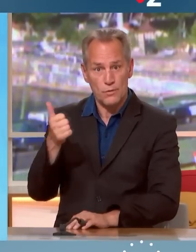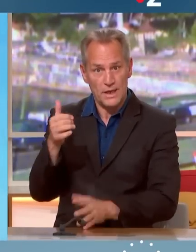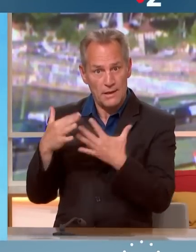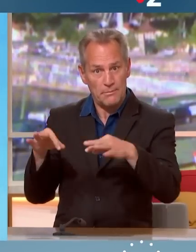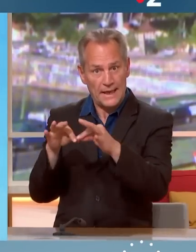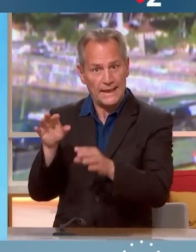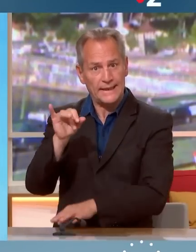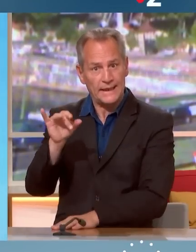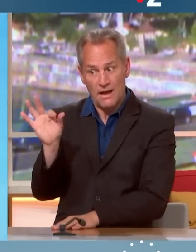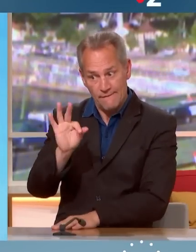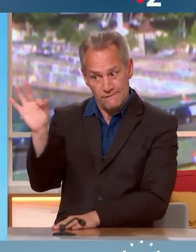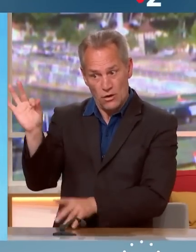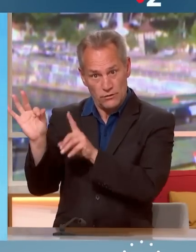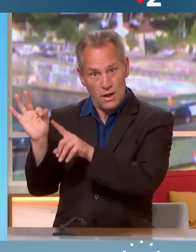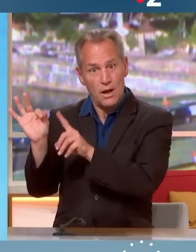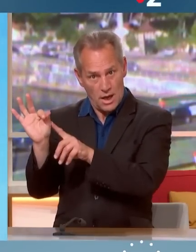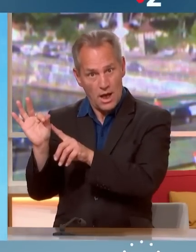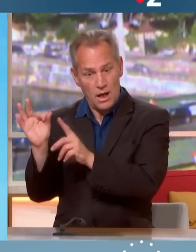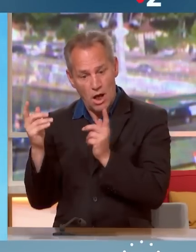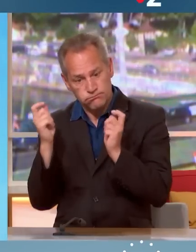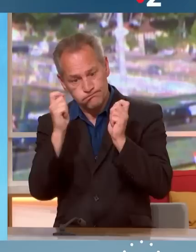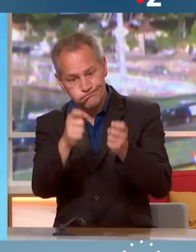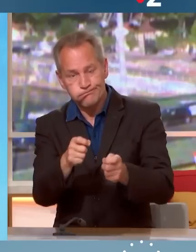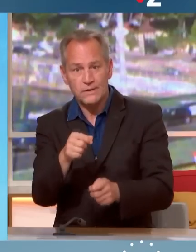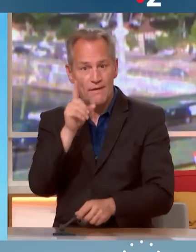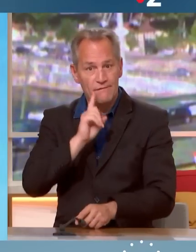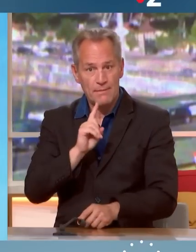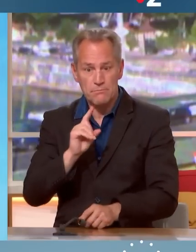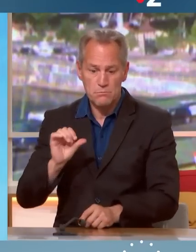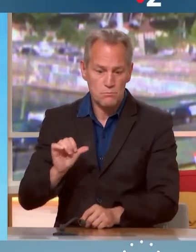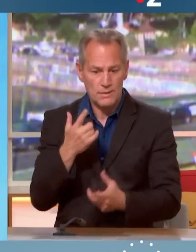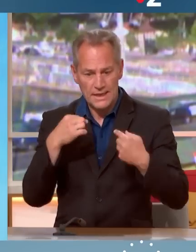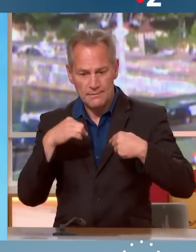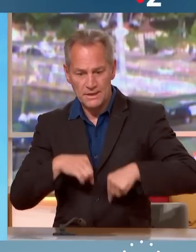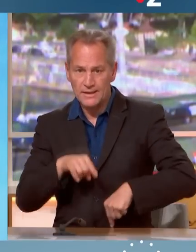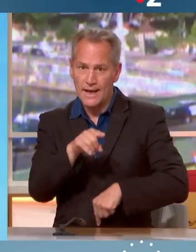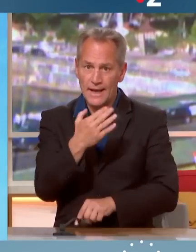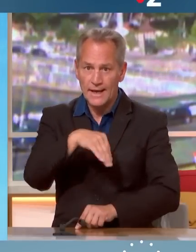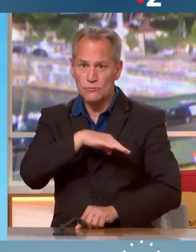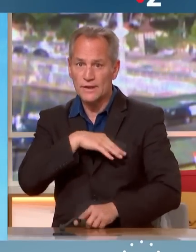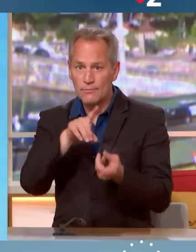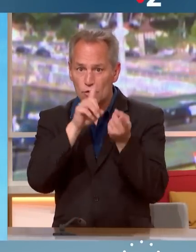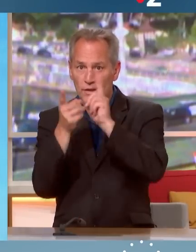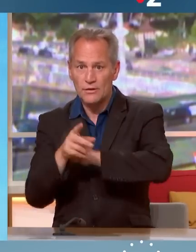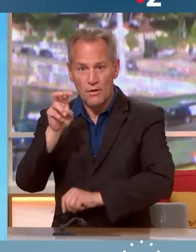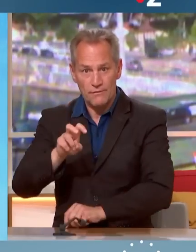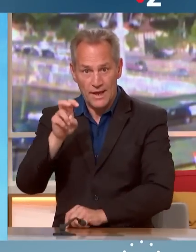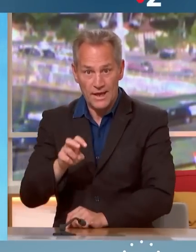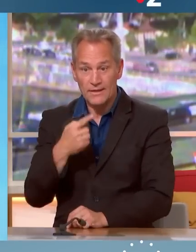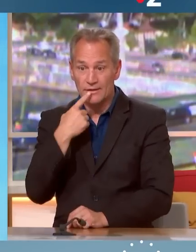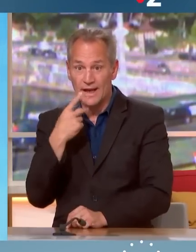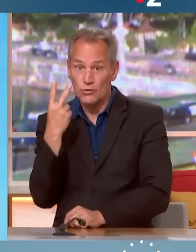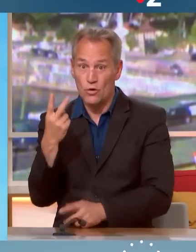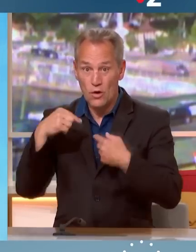confie directement à la première ministre la responsabilité de la transition écologique énergétique avec deux ministres en appui.